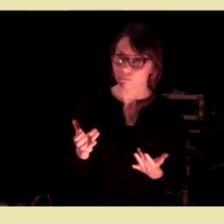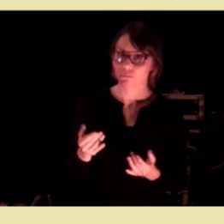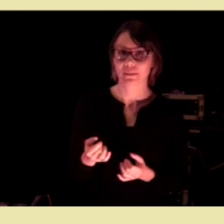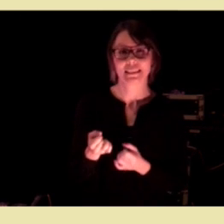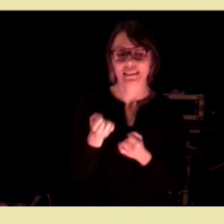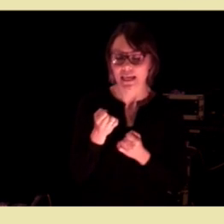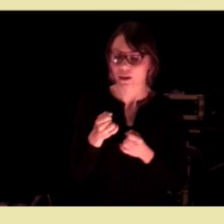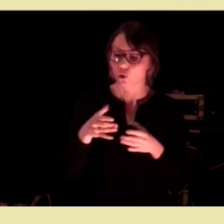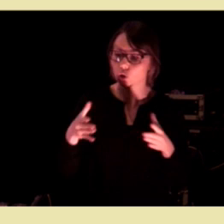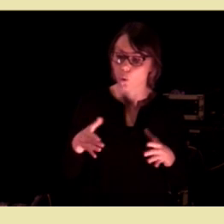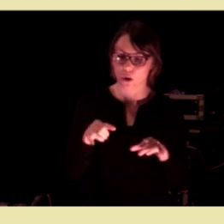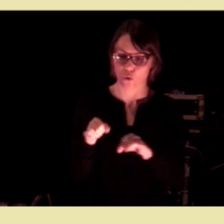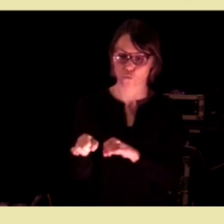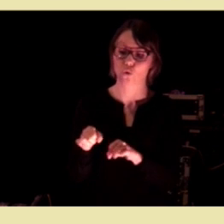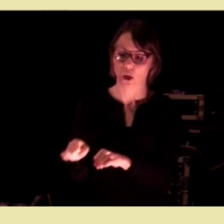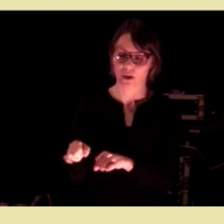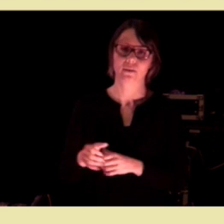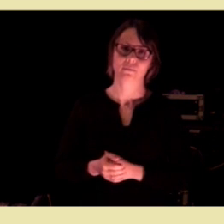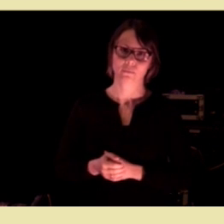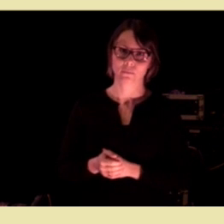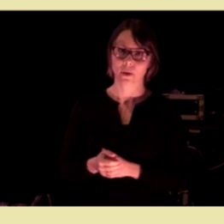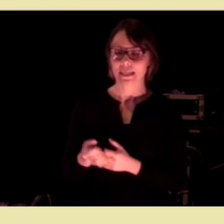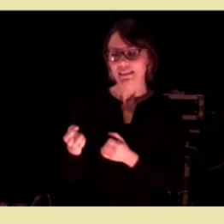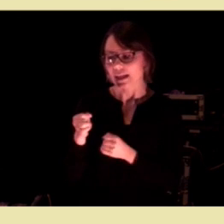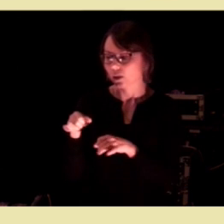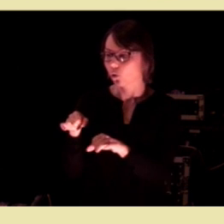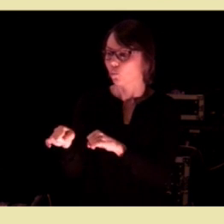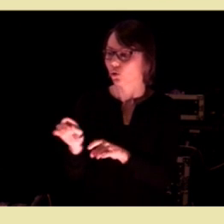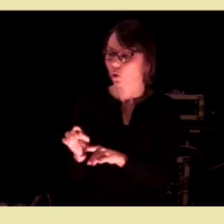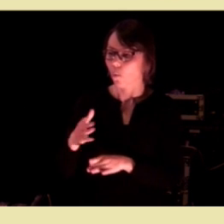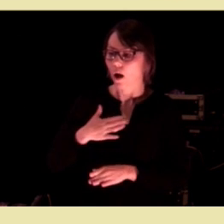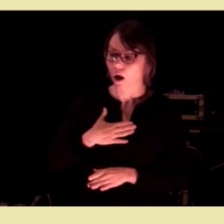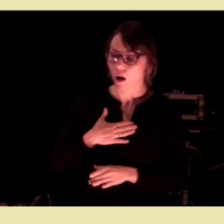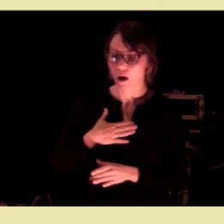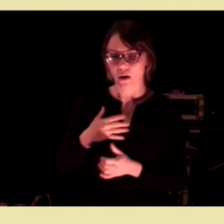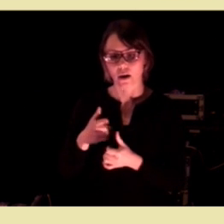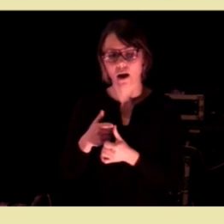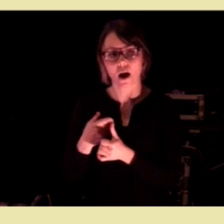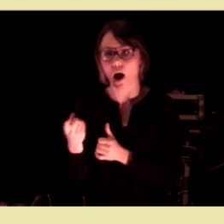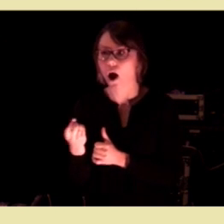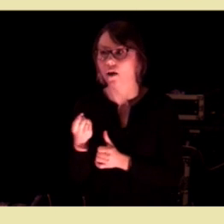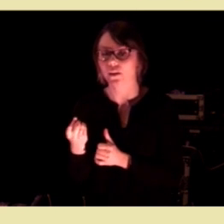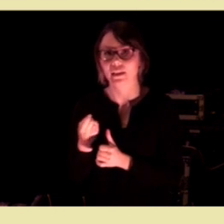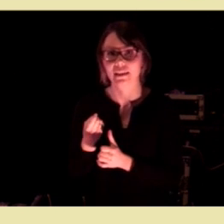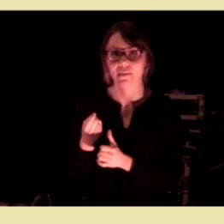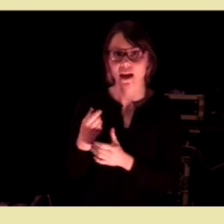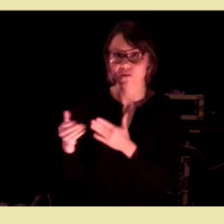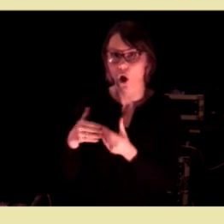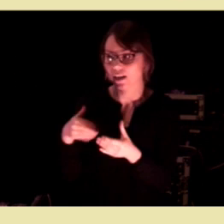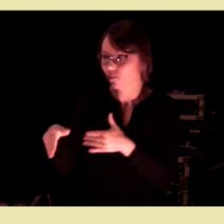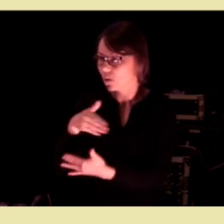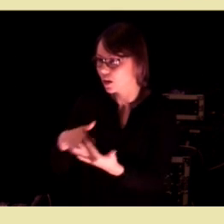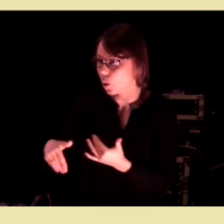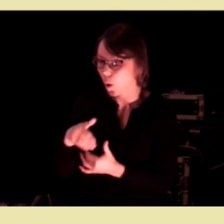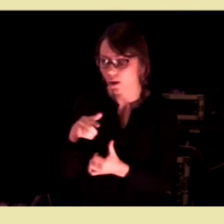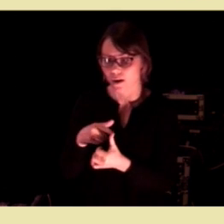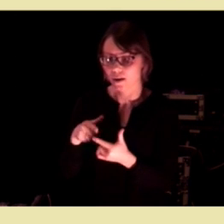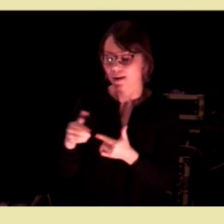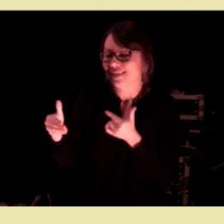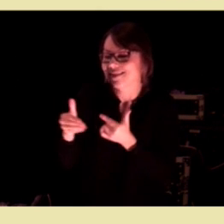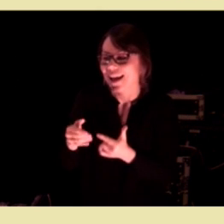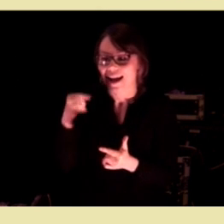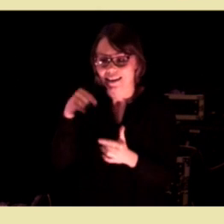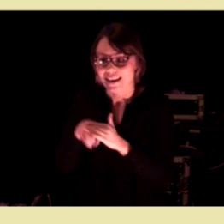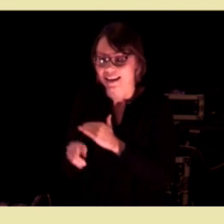sterkere og større kommuner. Sterkere kommuner som har attraktive fagmiljøer, som er nær